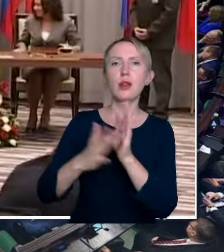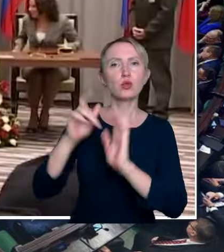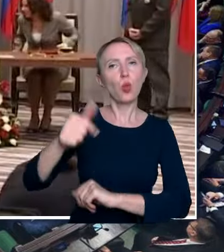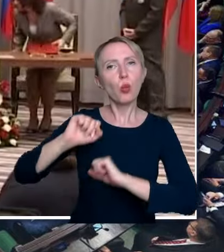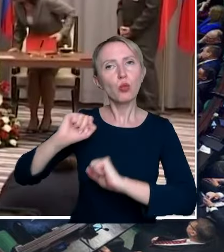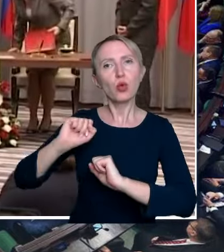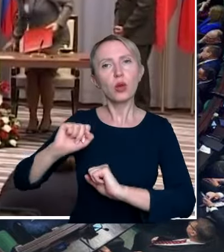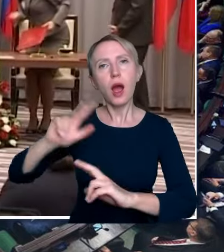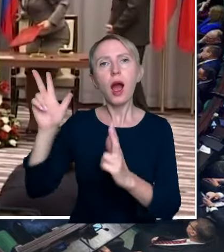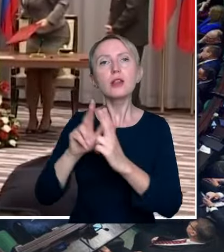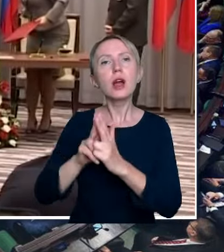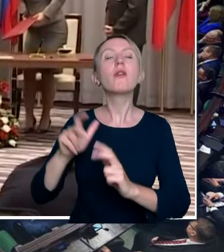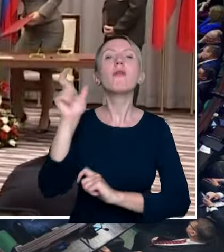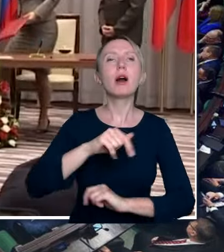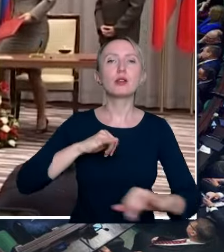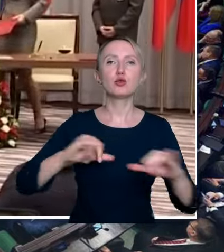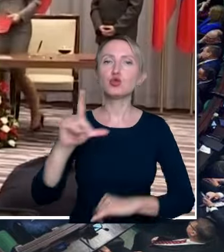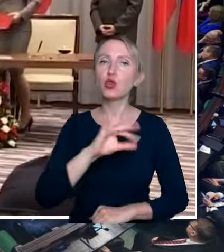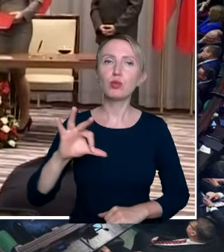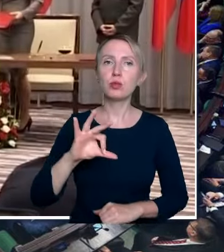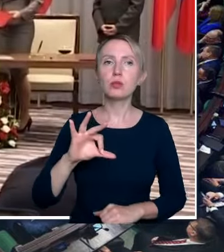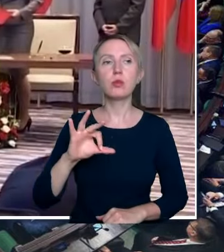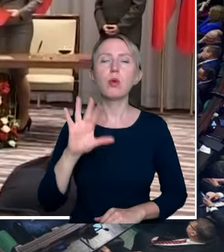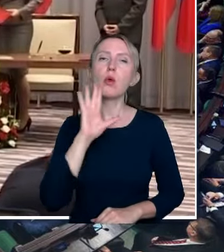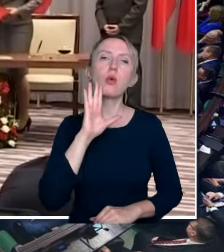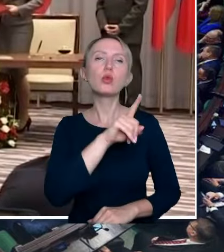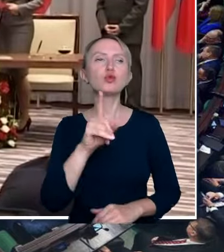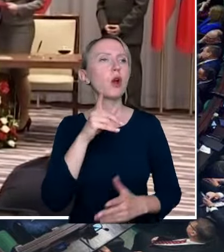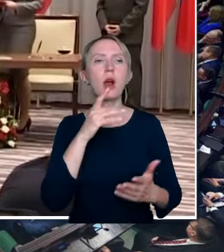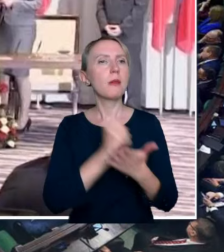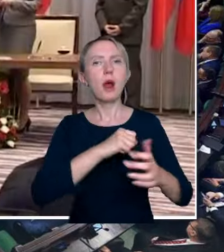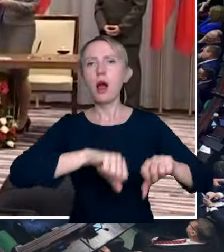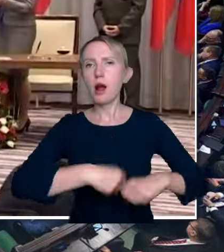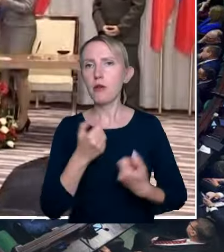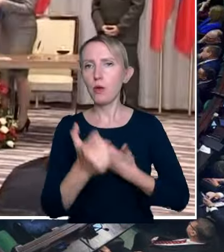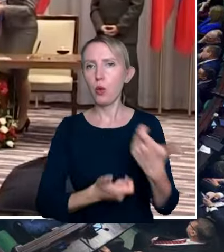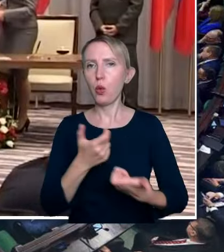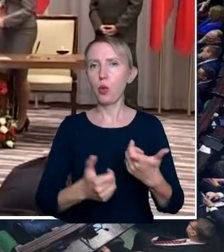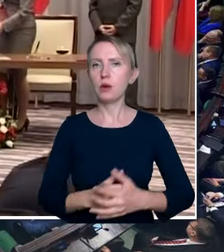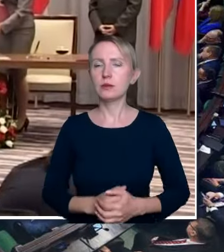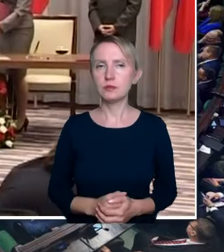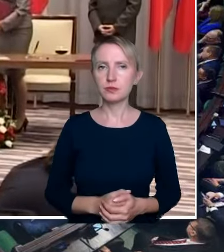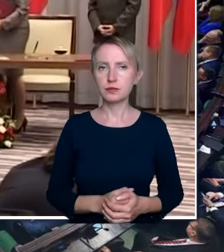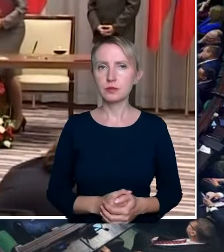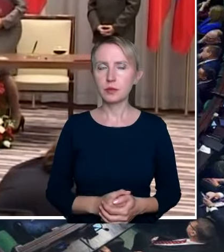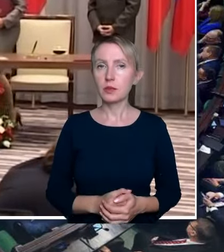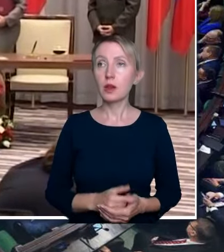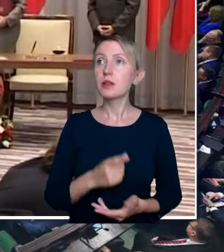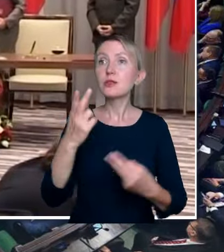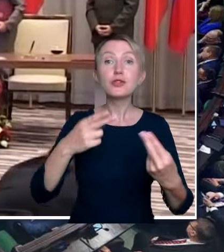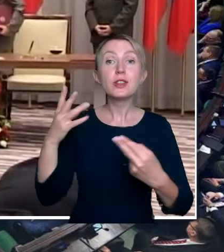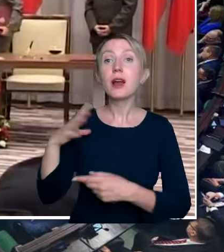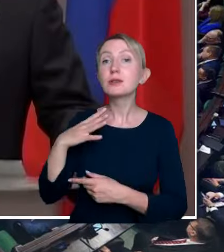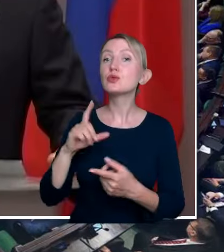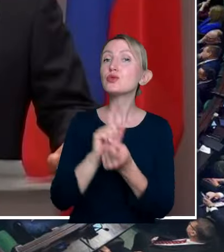atakowali rząd Prawa i Sprawiedliwości za rzekomą niepraworządność i różne inne wymyślone rzeczy, którzy się spotykali właśnie